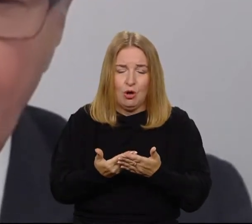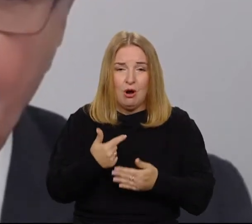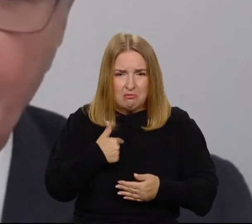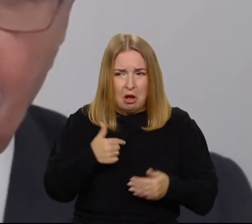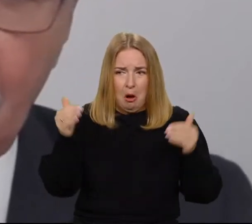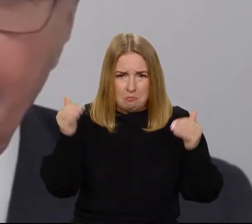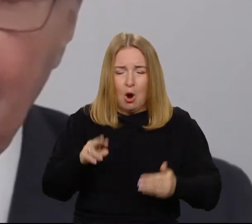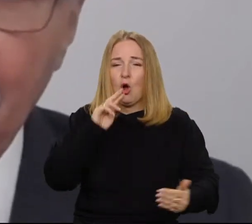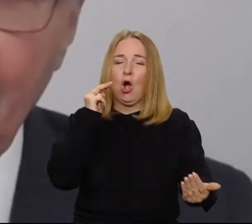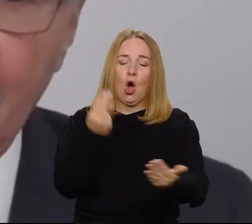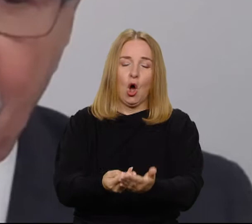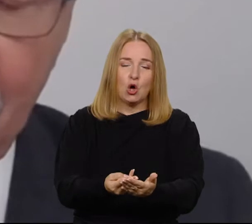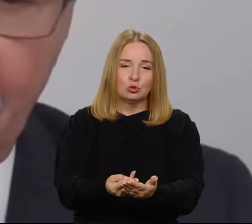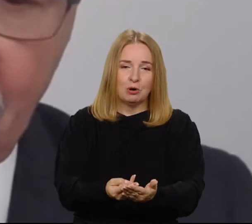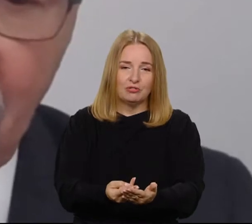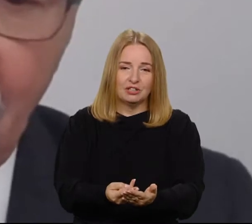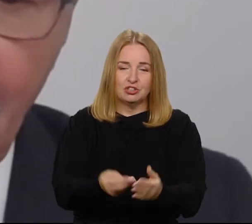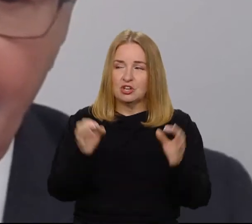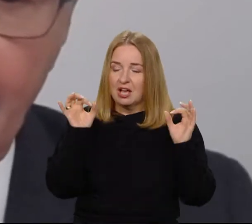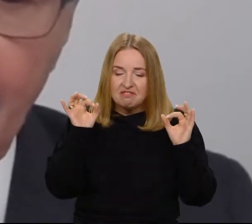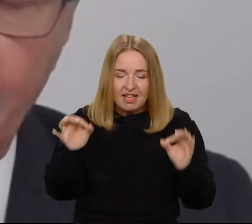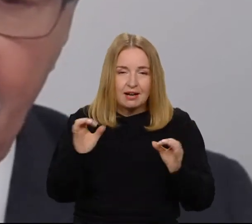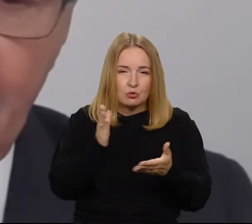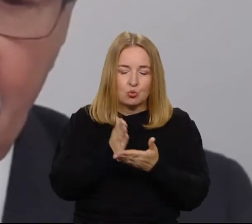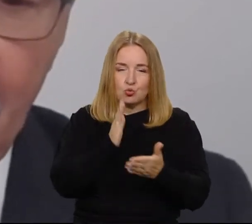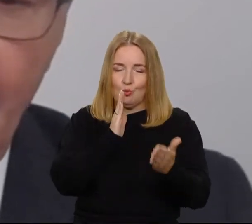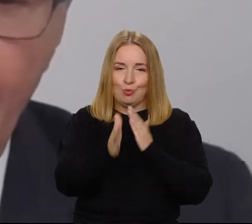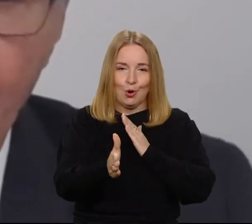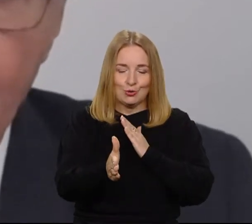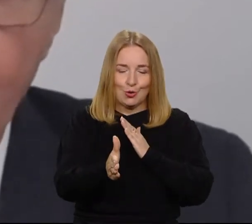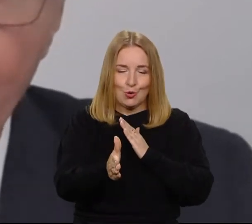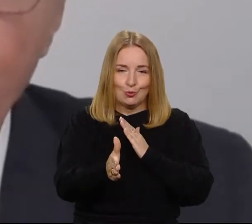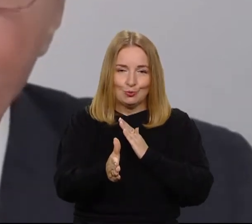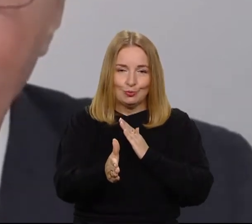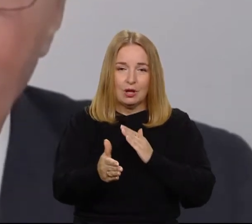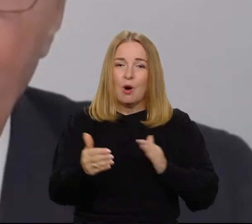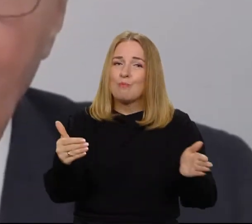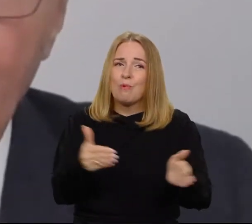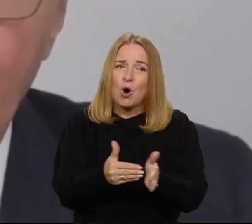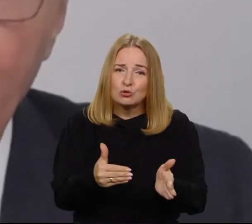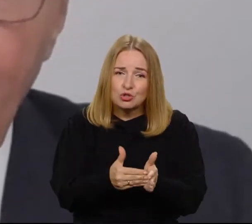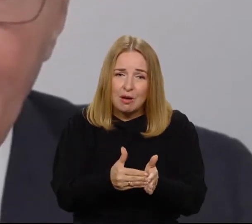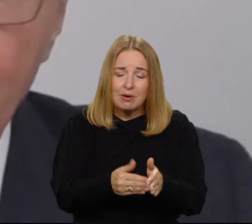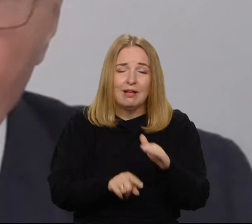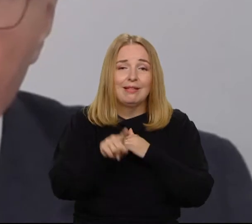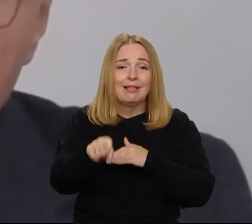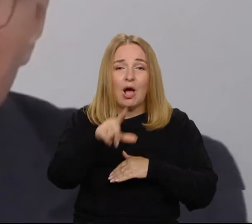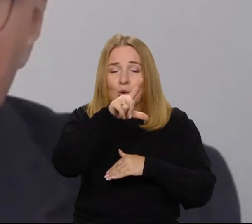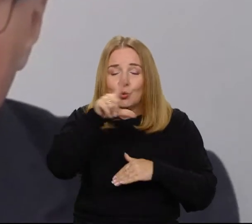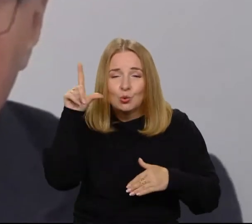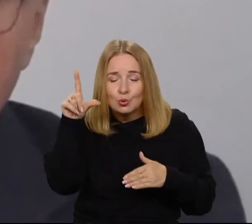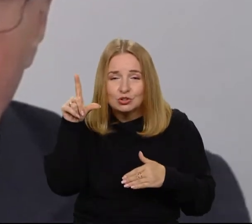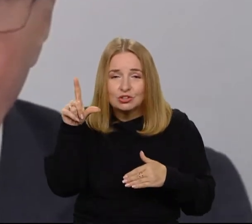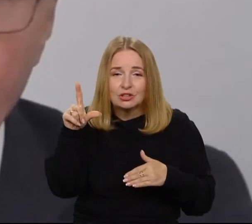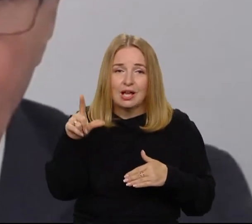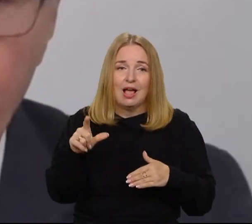czym przed sekundą i pani profesor i pan profesor mówili, że my potrzebujemy tej wiedzy po to, żeby